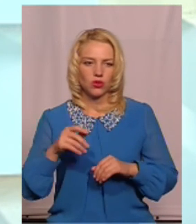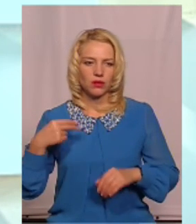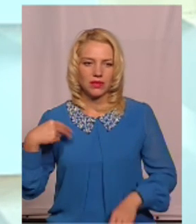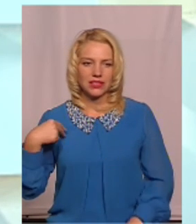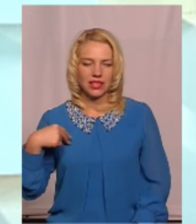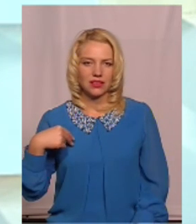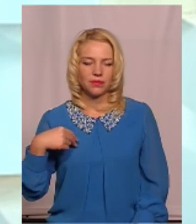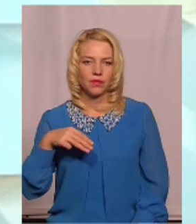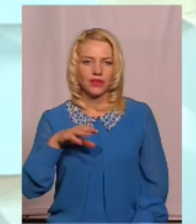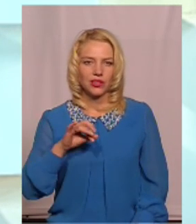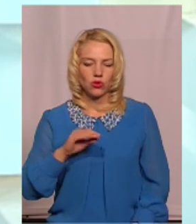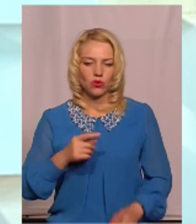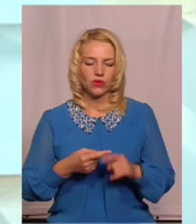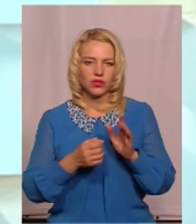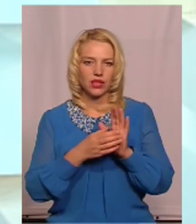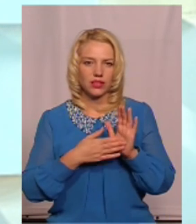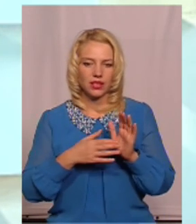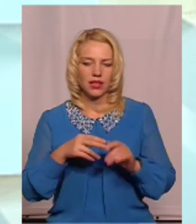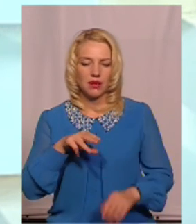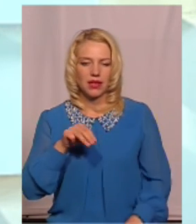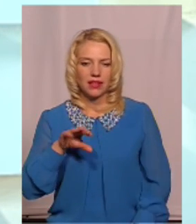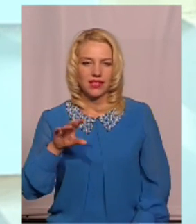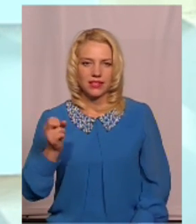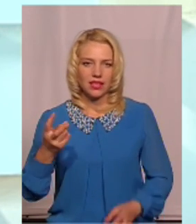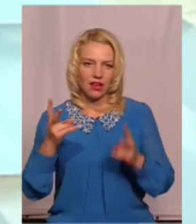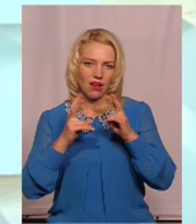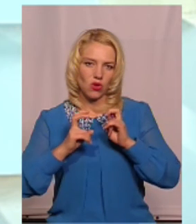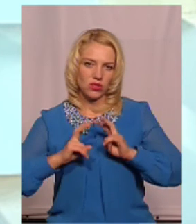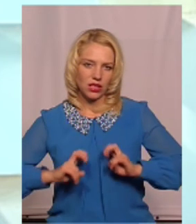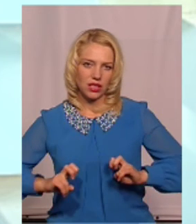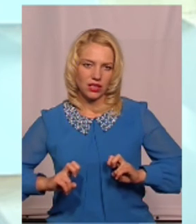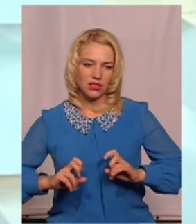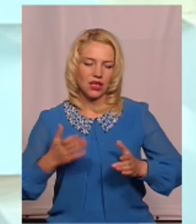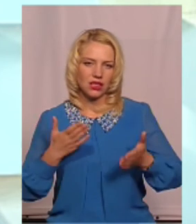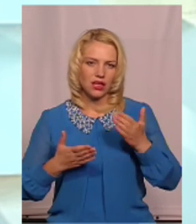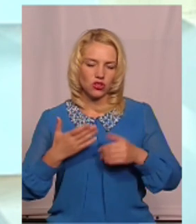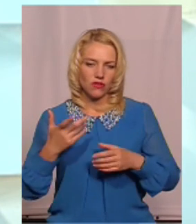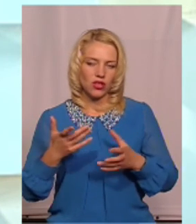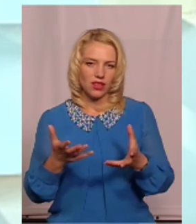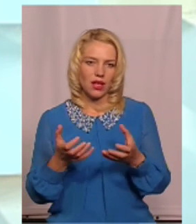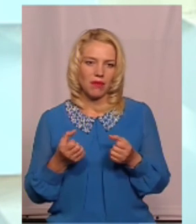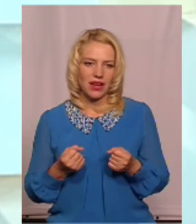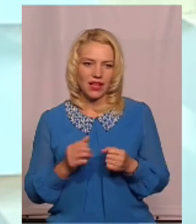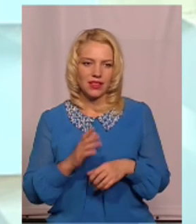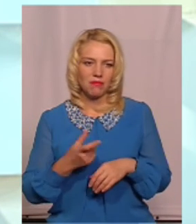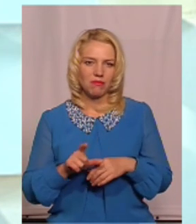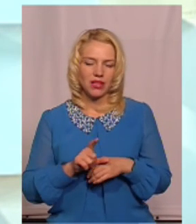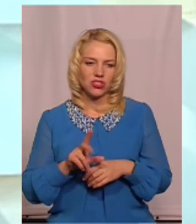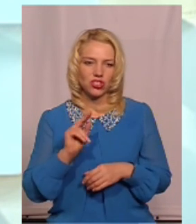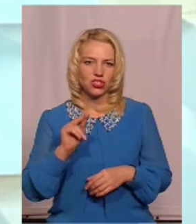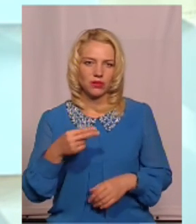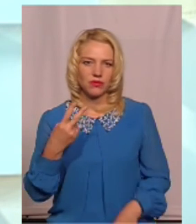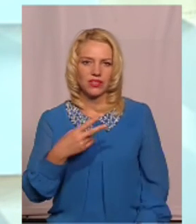президента, то дані петиції розглядаються, якщо вона набирає не менше, ніж